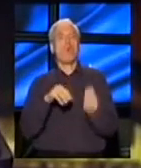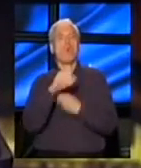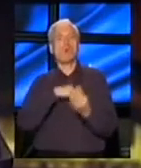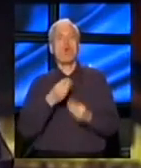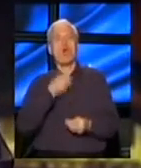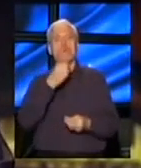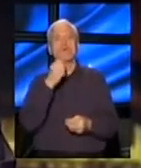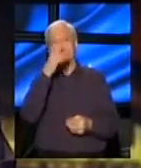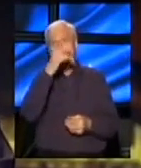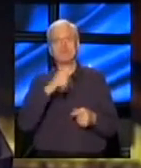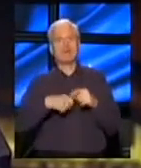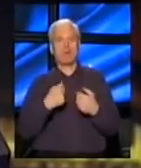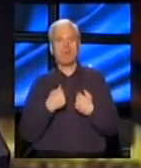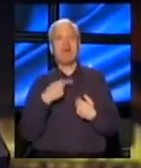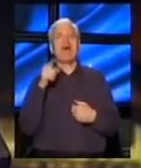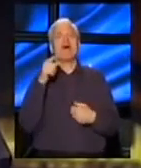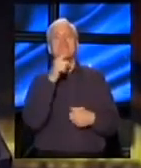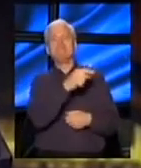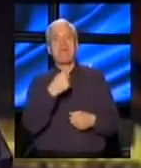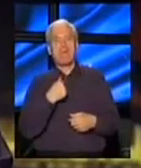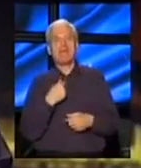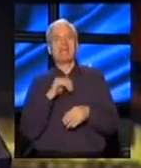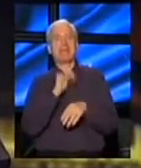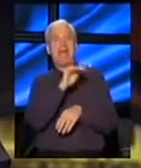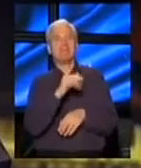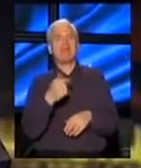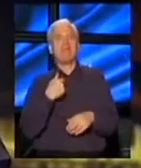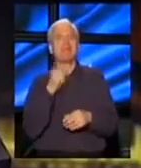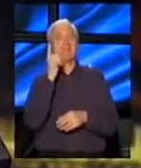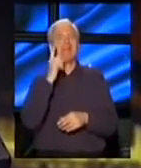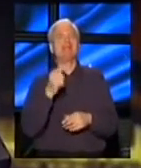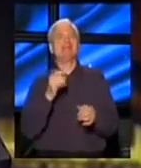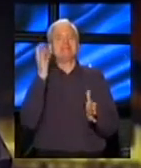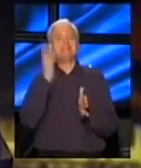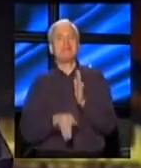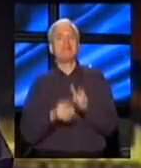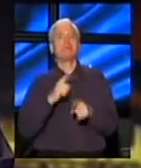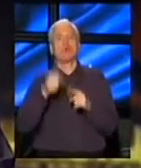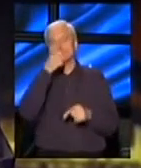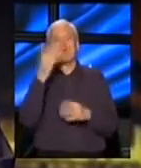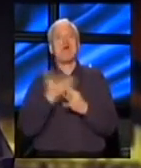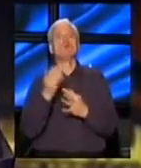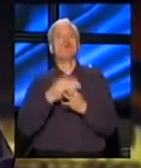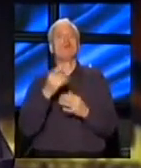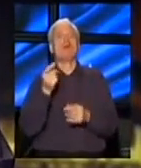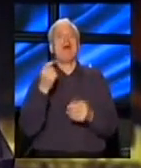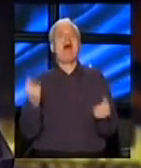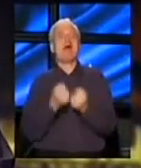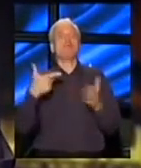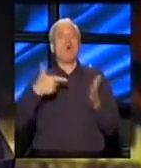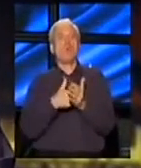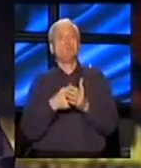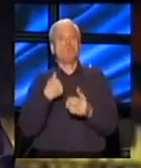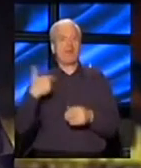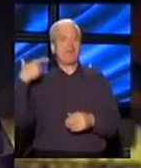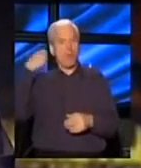govorili svašta o meni. Vi ste mi javili da mi preti smrt od mojih bivših članova i zato što je Vojstav Šešalj angažao u ubicu da me ubije. Sve